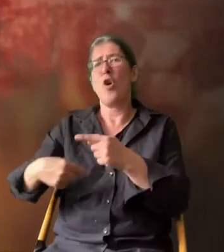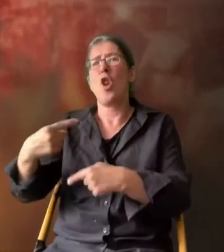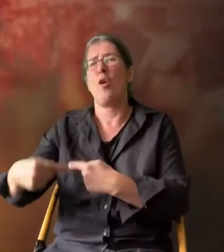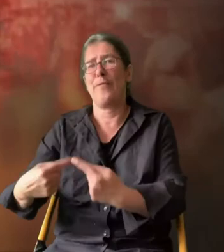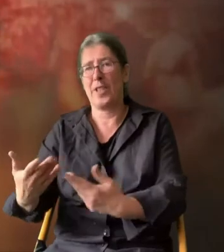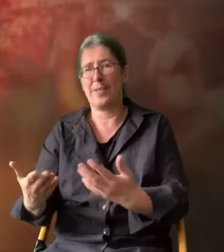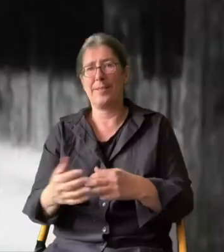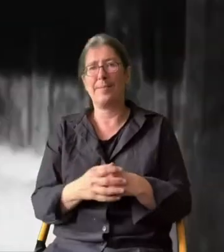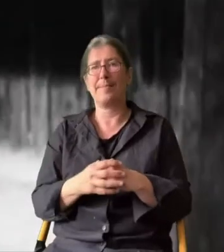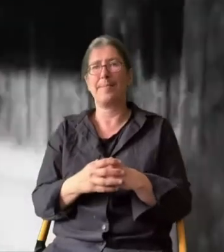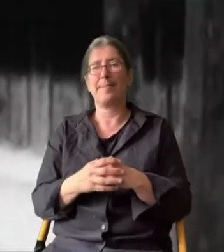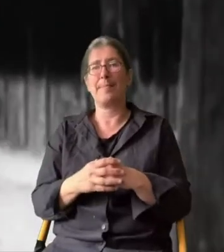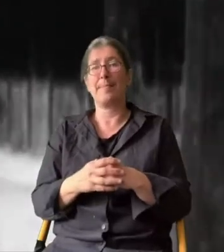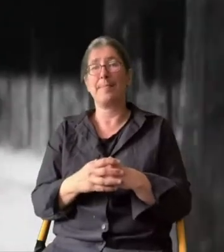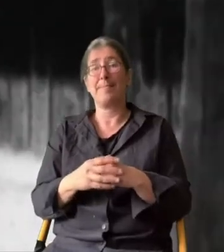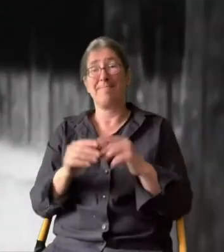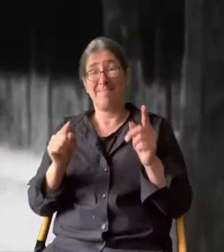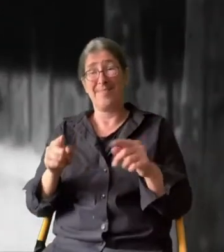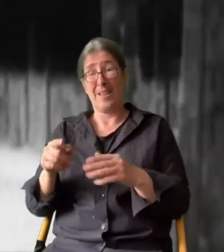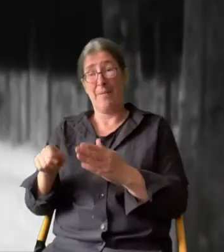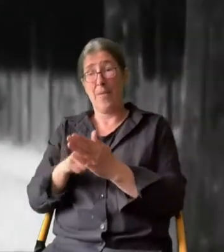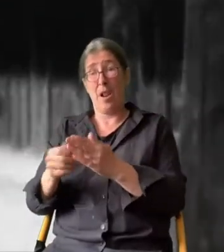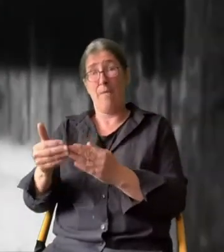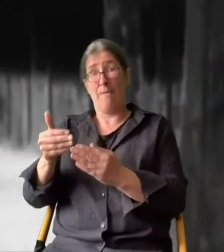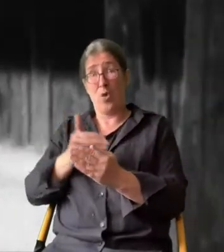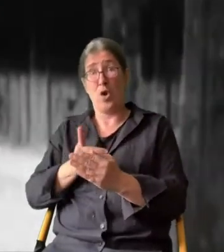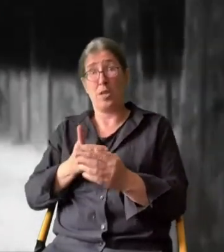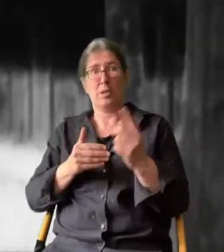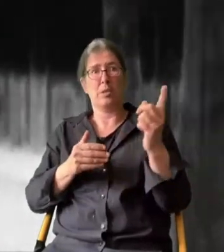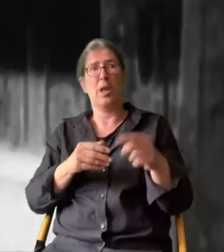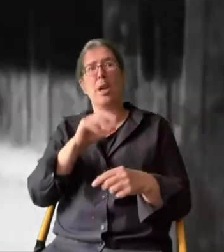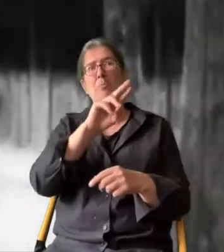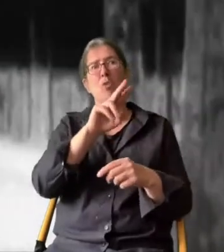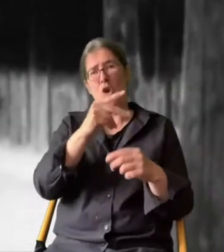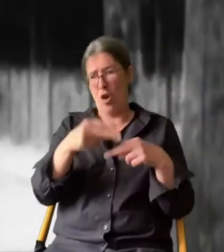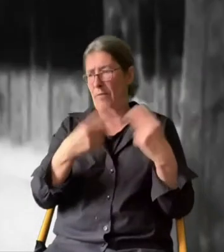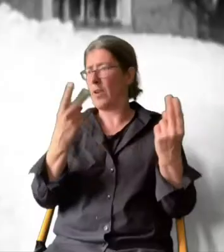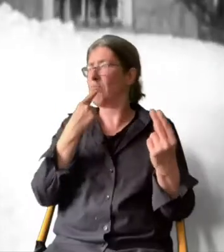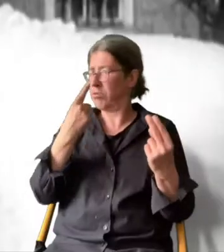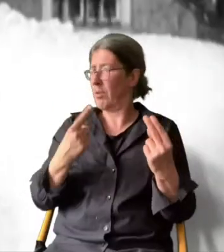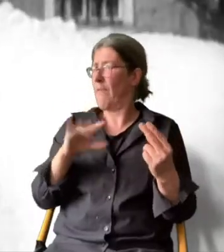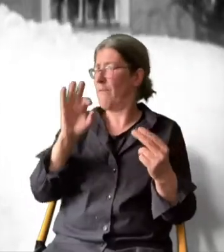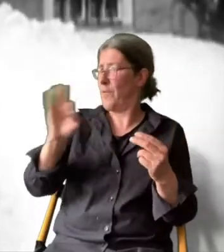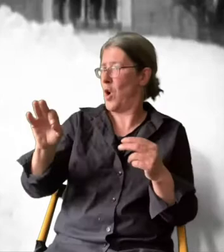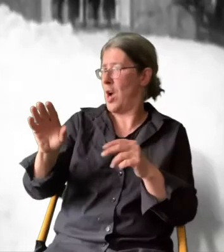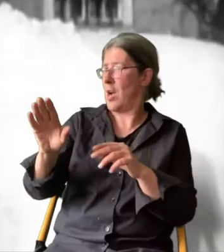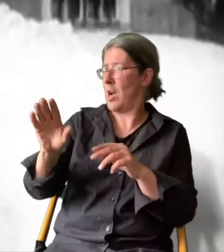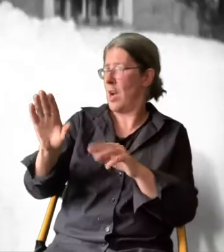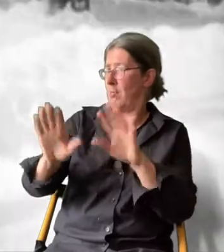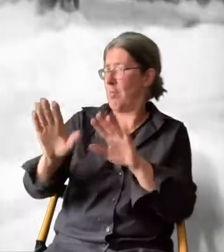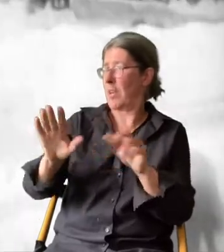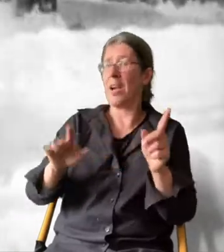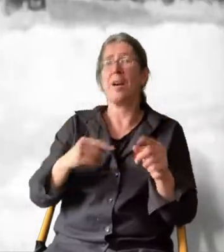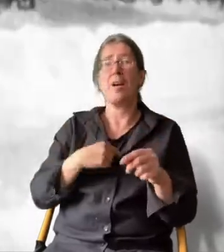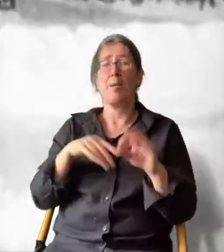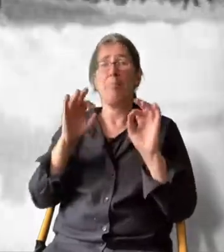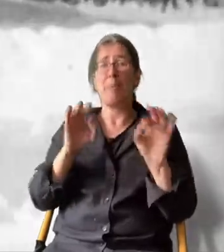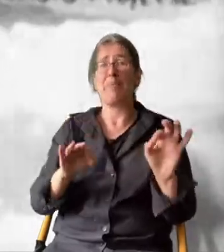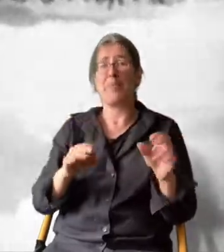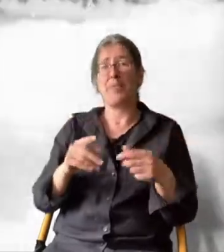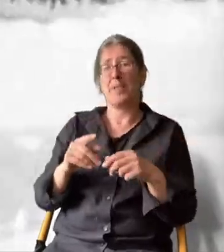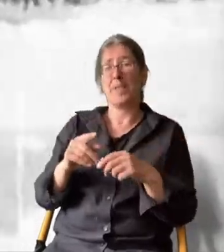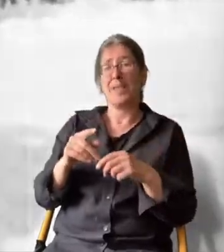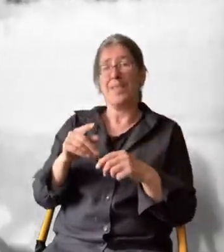nur eigentlich eine Durchgangsstation. Vor der Wahl hatte sich Hindenburg öffentlich zur Republik bekannt. Doch ein geheimer